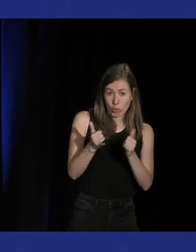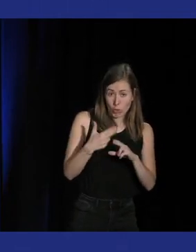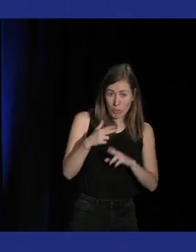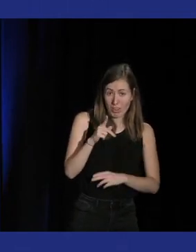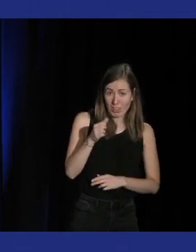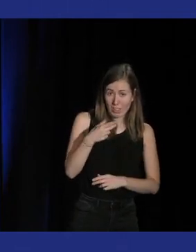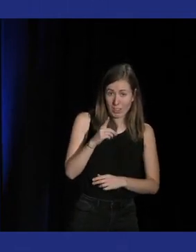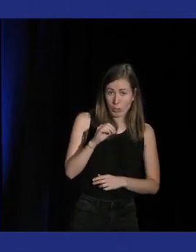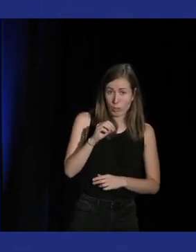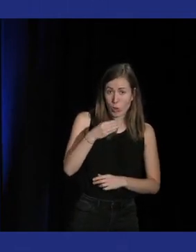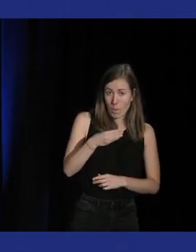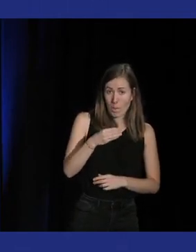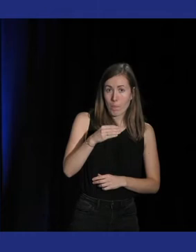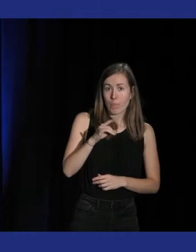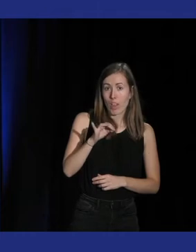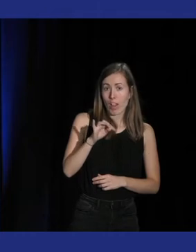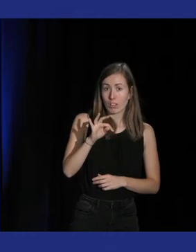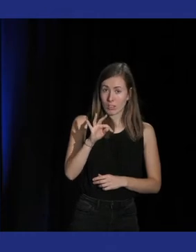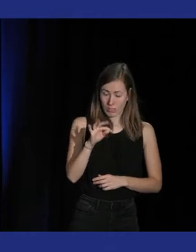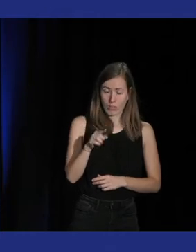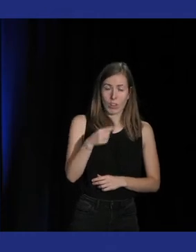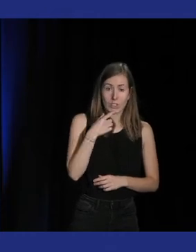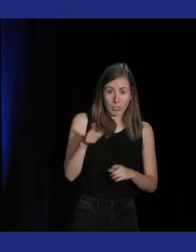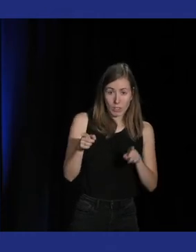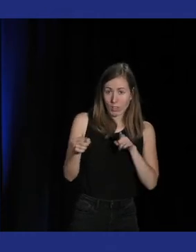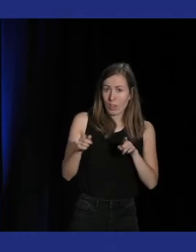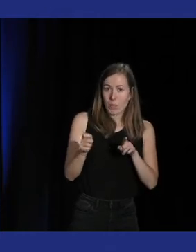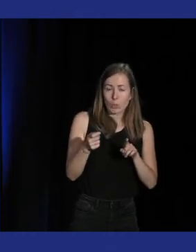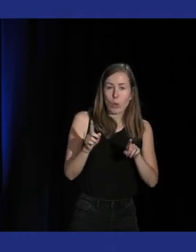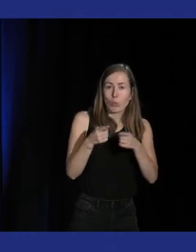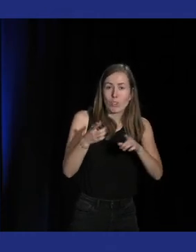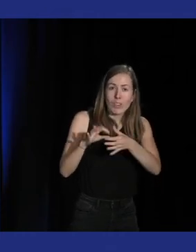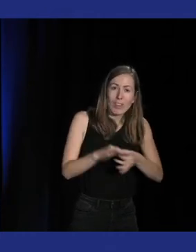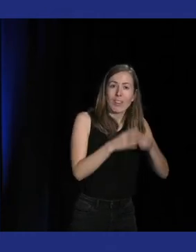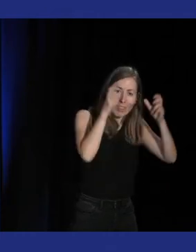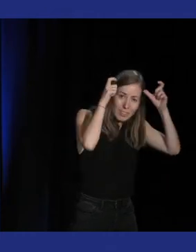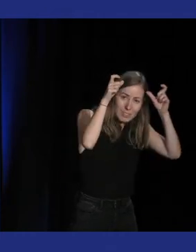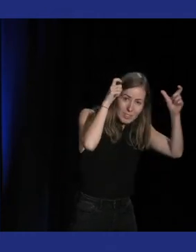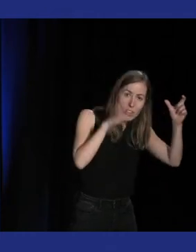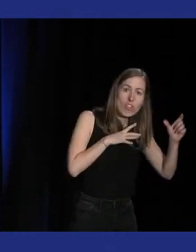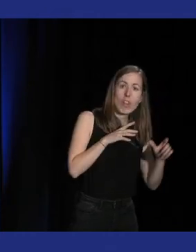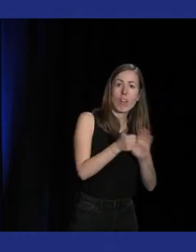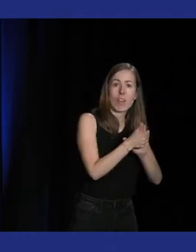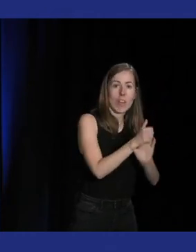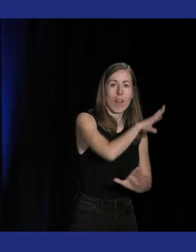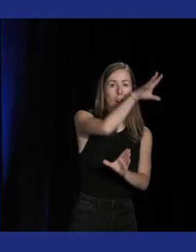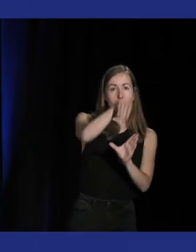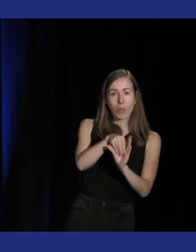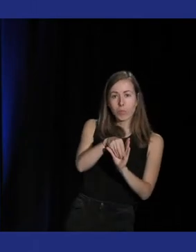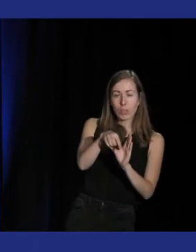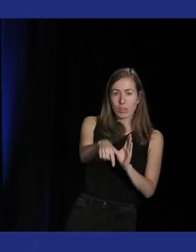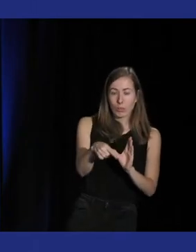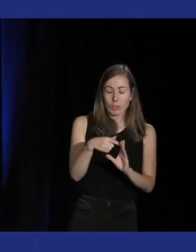double tranche de nostalgie des musiques liées à Kingdom Hearts et forcément des musiques Disney vu qu'il y des personnages Disney dans Kingdom Hearts et